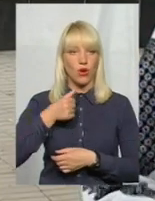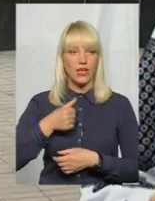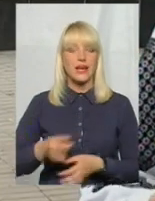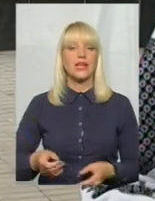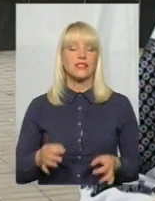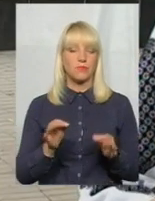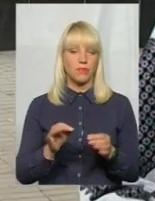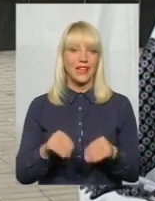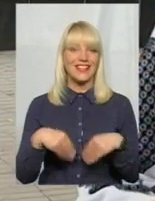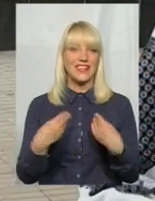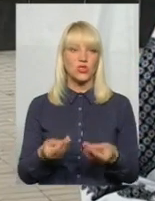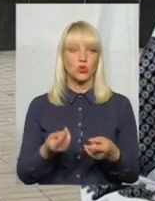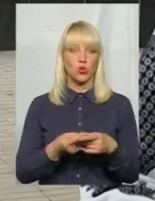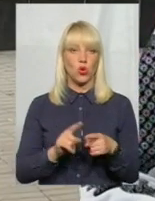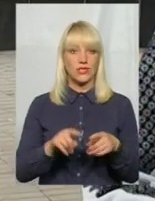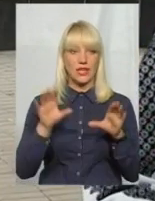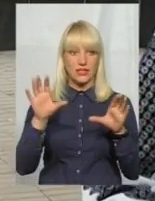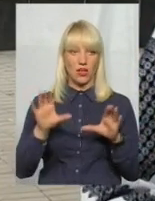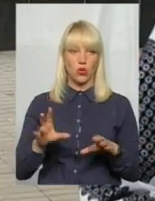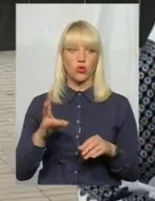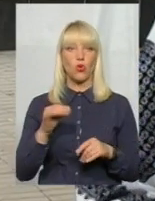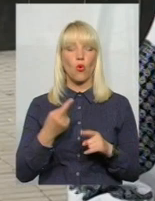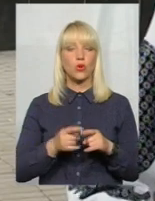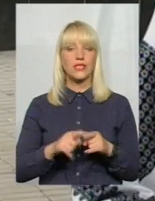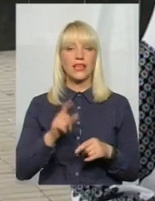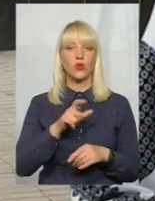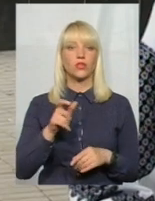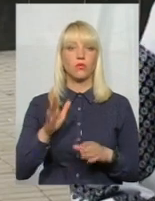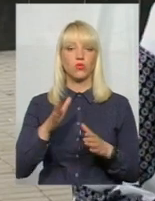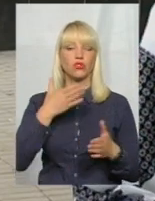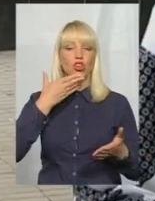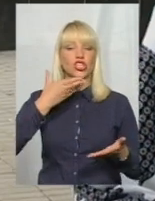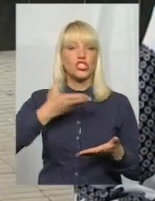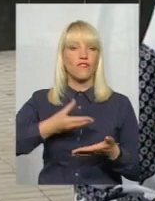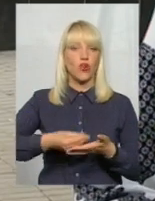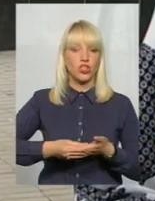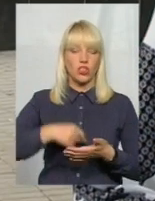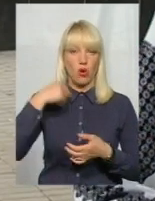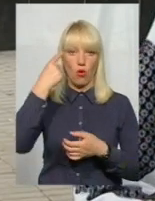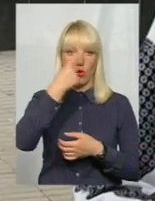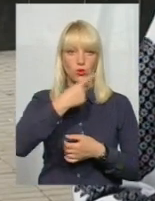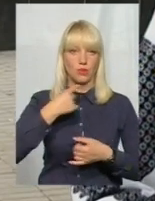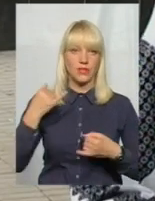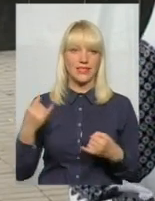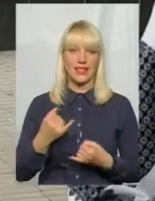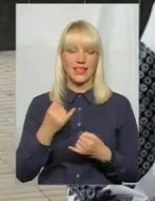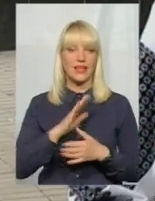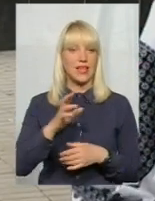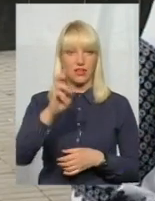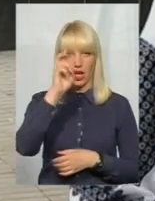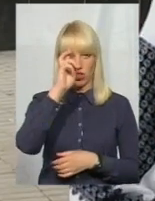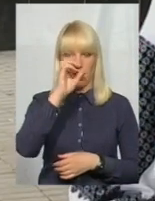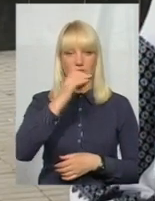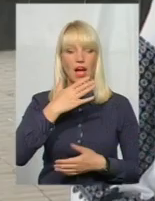принесуть десь, мабуть, цей закон. Але у цих людей вже будуть свої особисті інтереси. Не державні, а саме